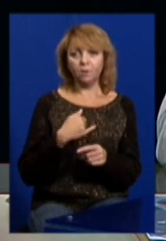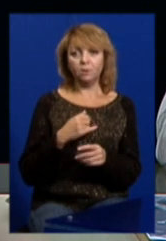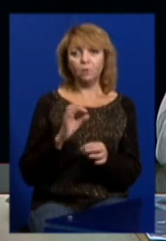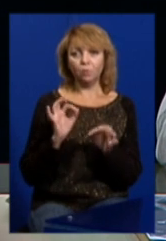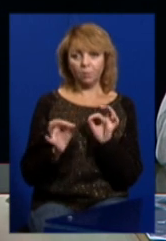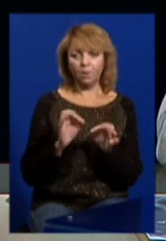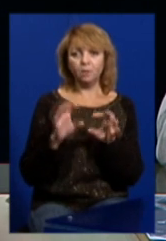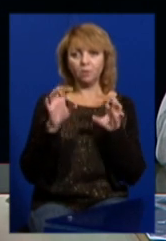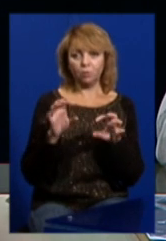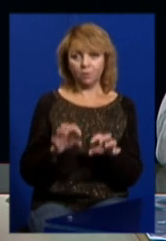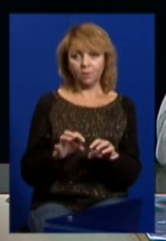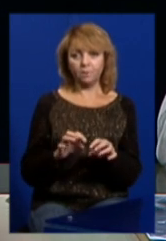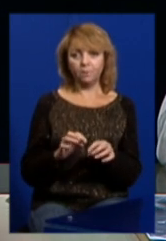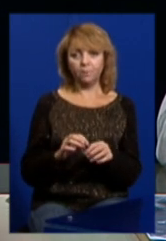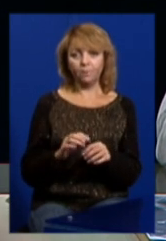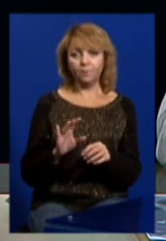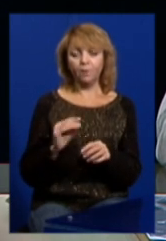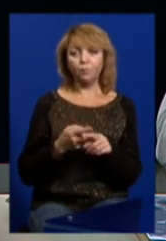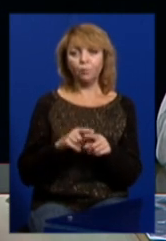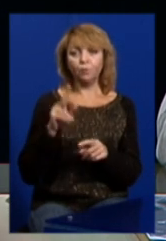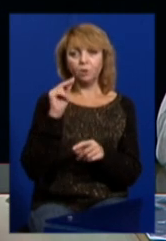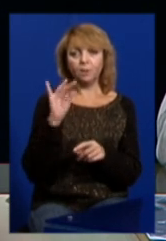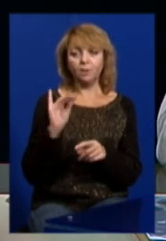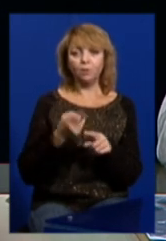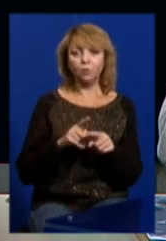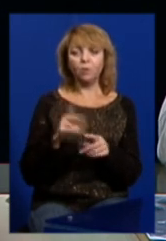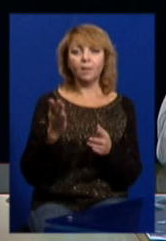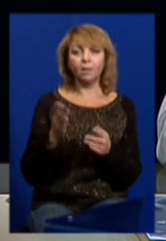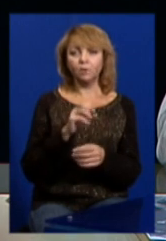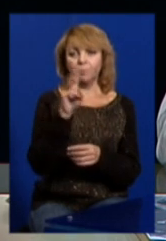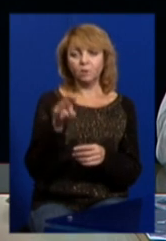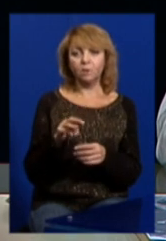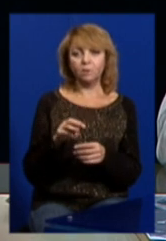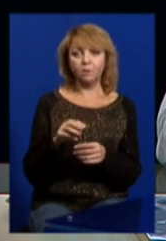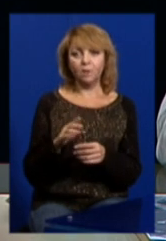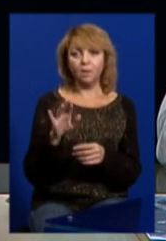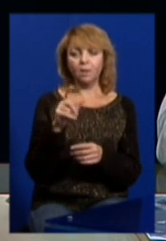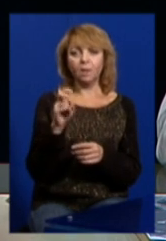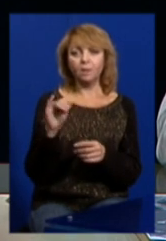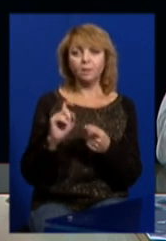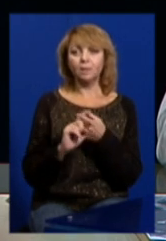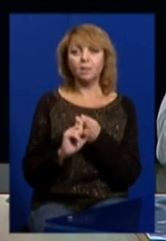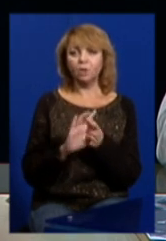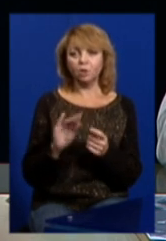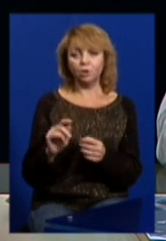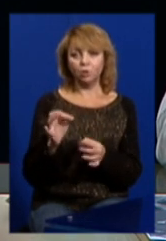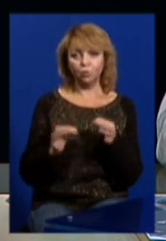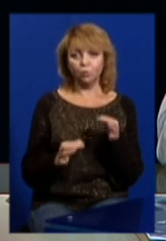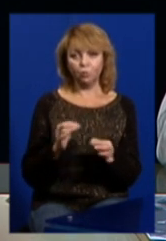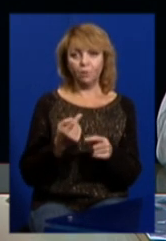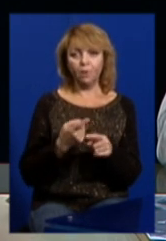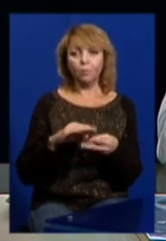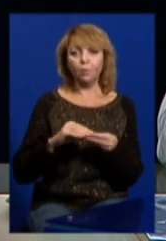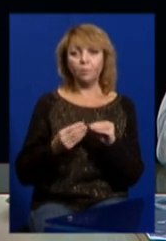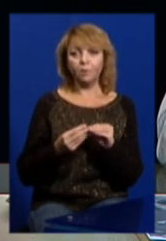нормальне законодавство, і в тому числі і те, яке забезпечує гарантії незалежності суду. Проблема